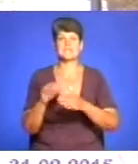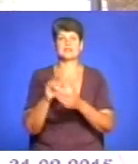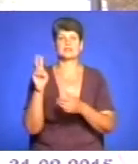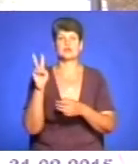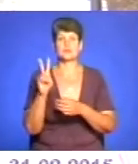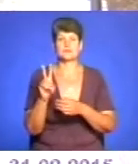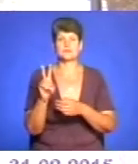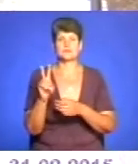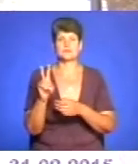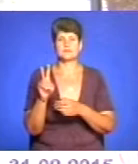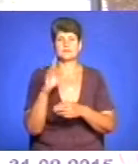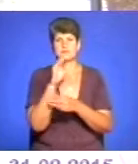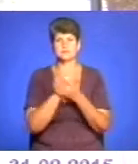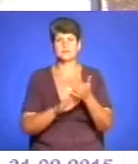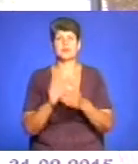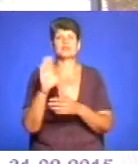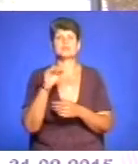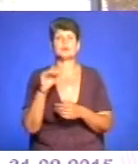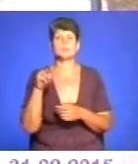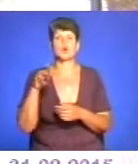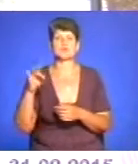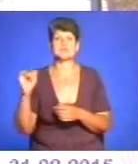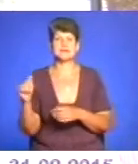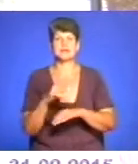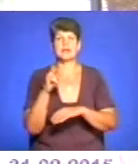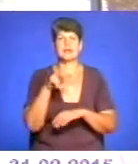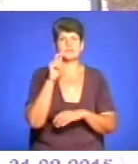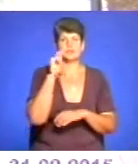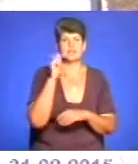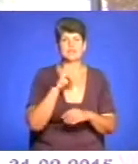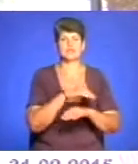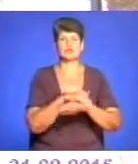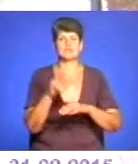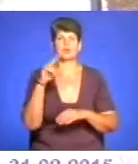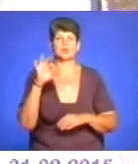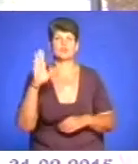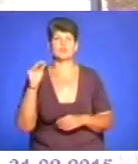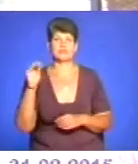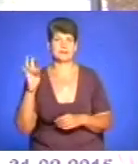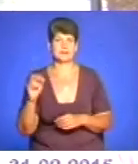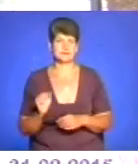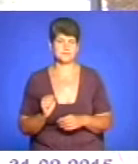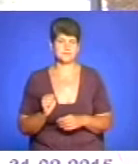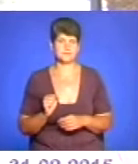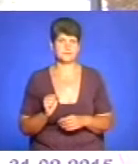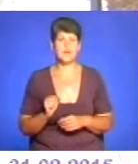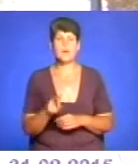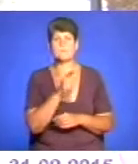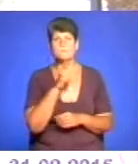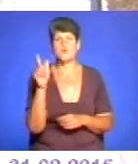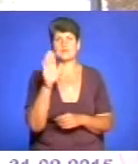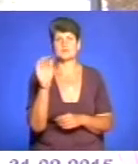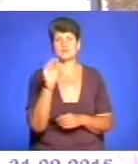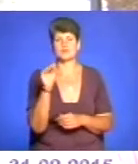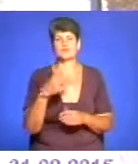яка має сполучити вулицю Протасевича, вулицю Лесії Українки і вулицю Двуженка. Думаю, що ще протягом вересня-жовтня